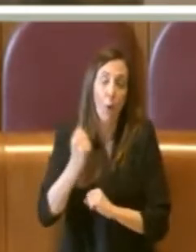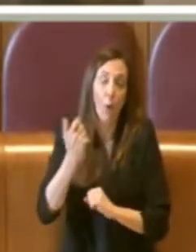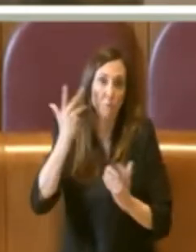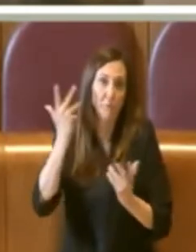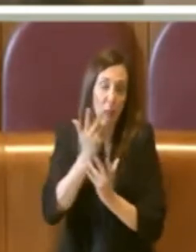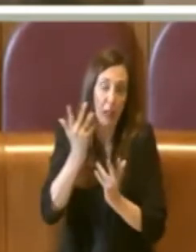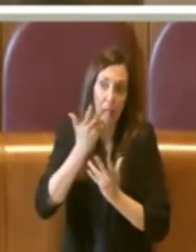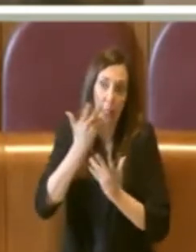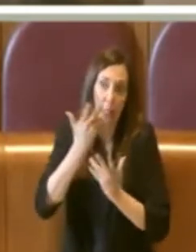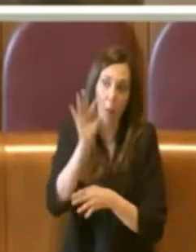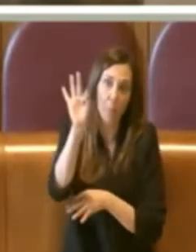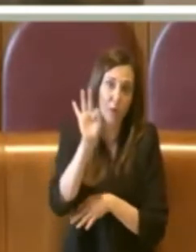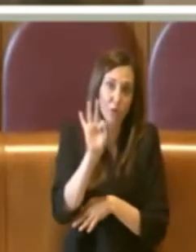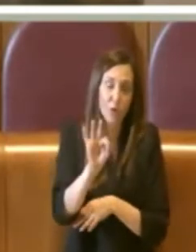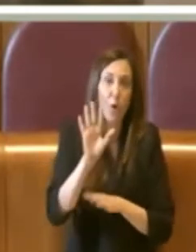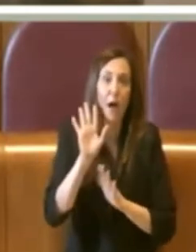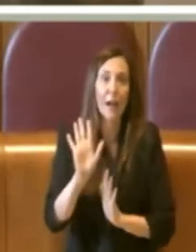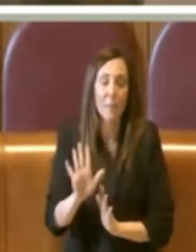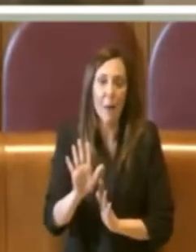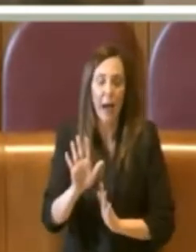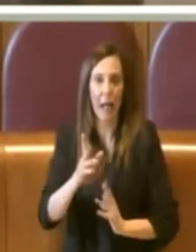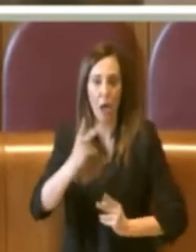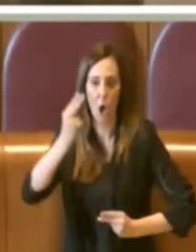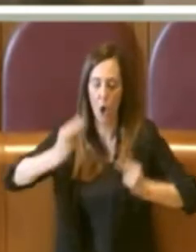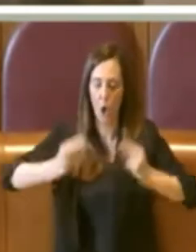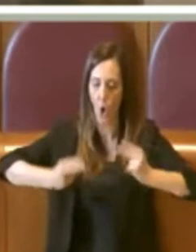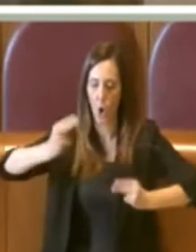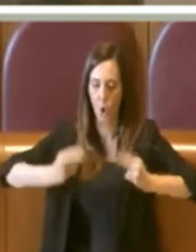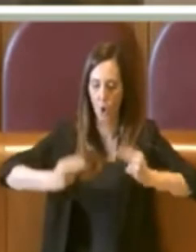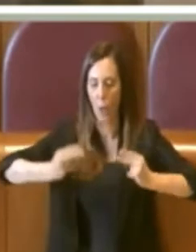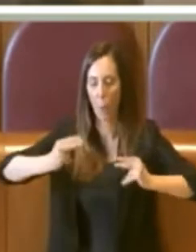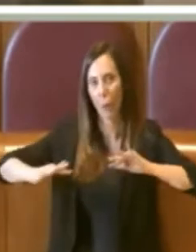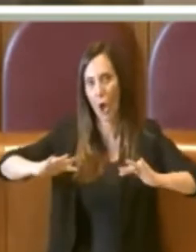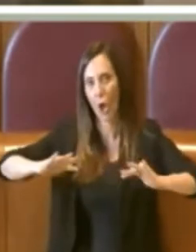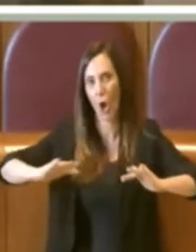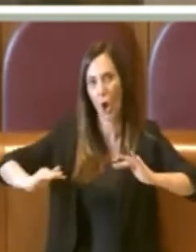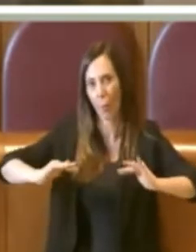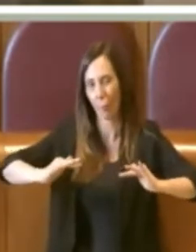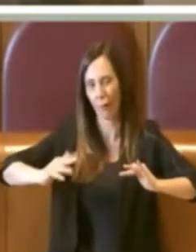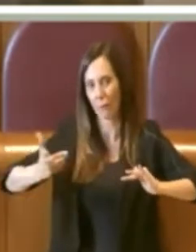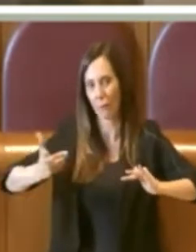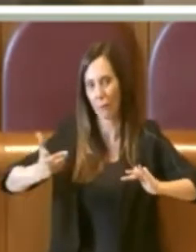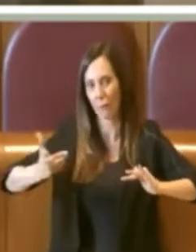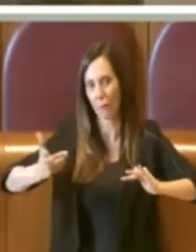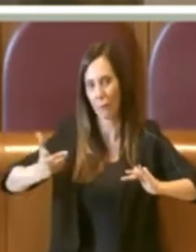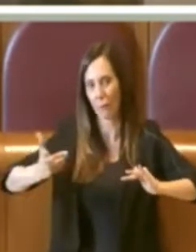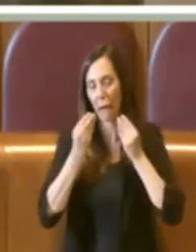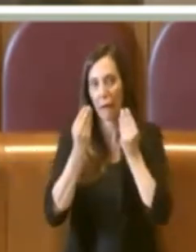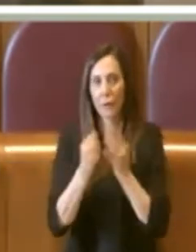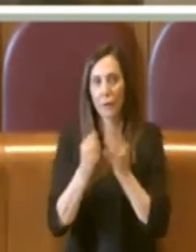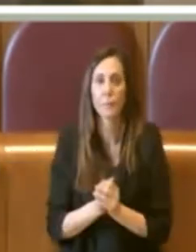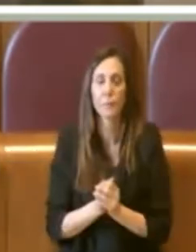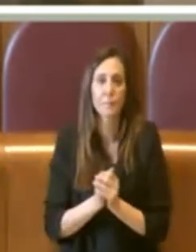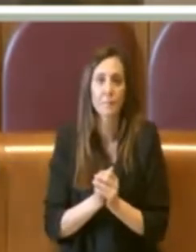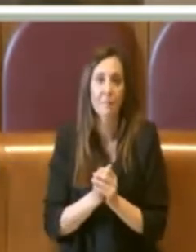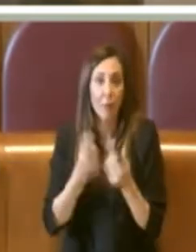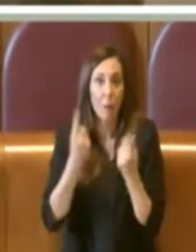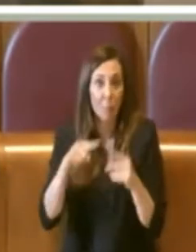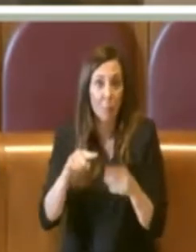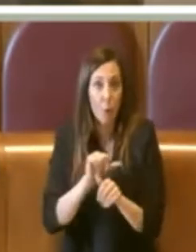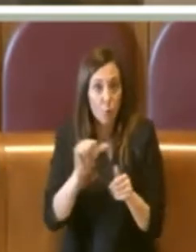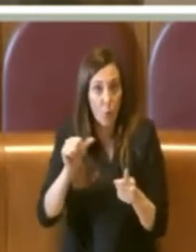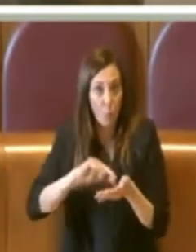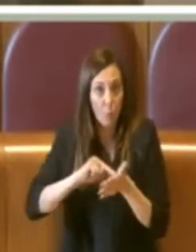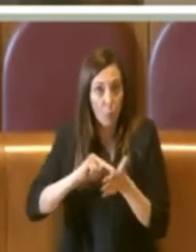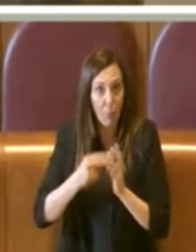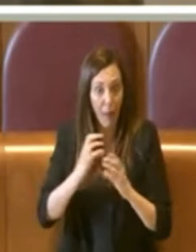ma sicuramente l'ordine di grandezza si capisce. Grazie a Ovviamente non è solo un problema di